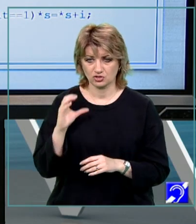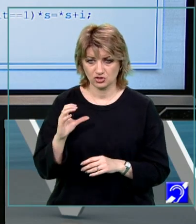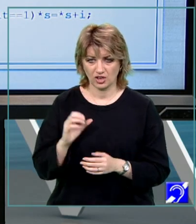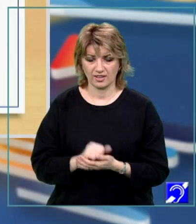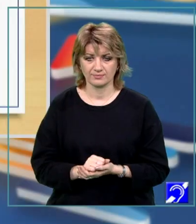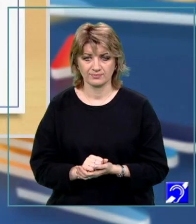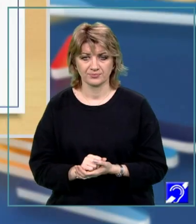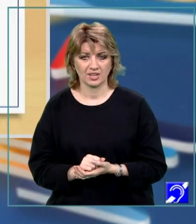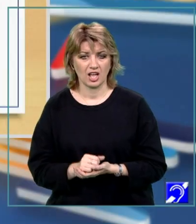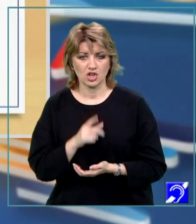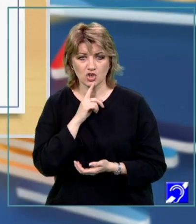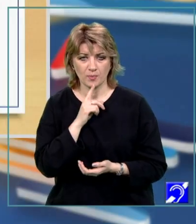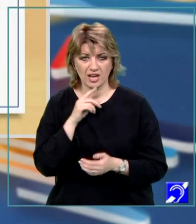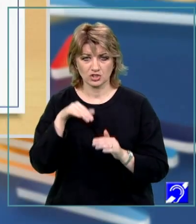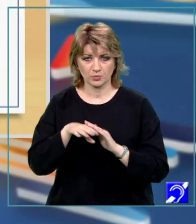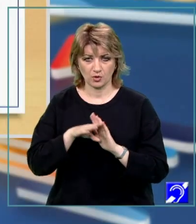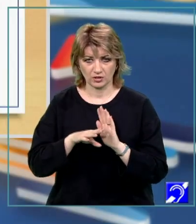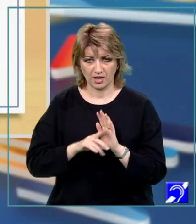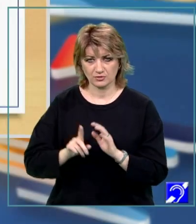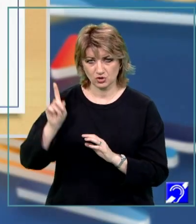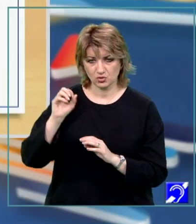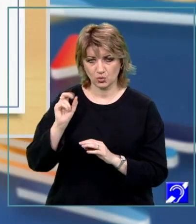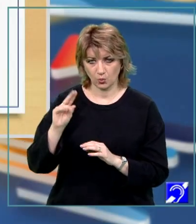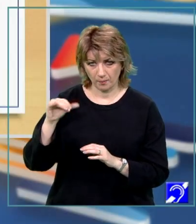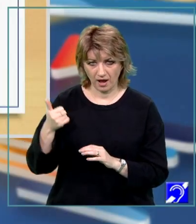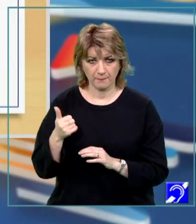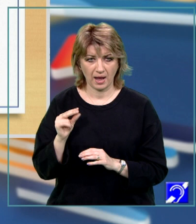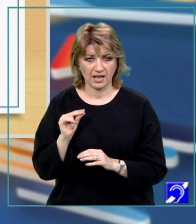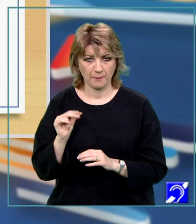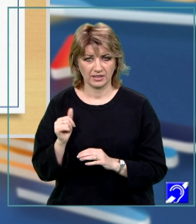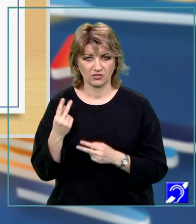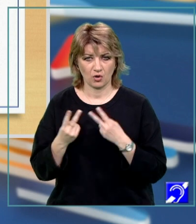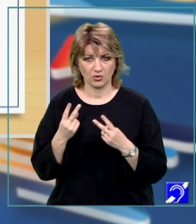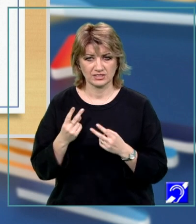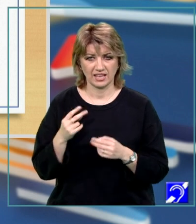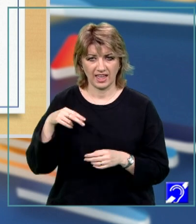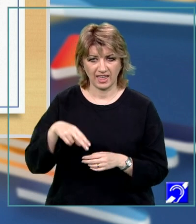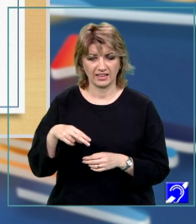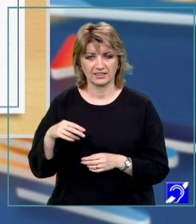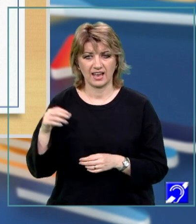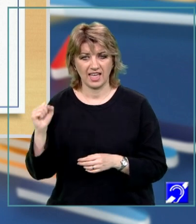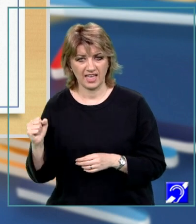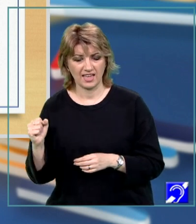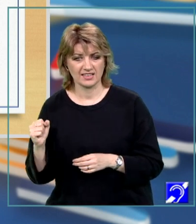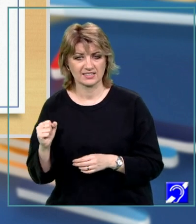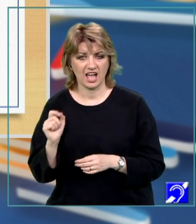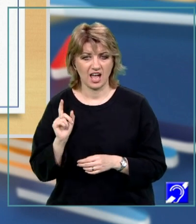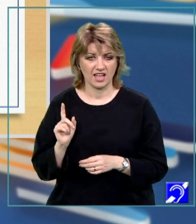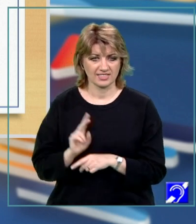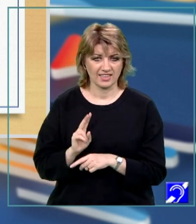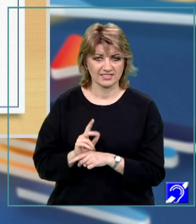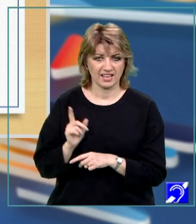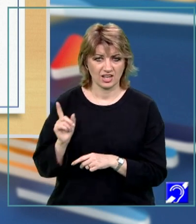programare S, numele sub programului va fi suma, parametrii folosiți N, respectiv S, atenție la acest operator